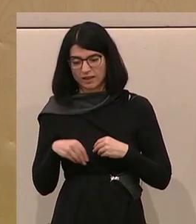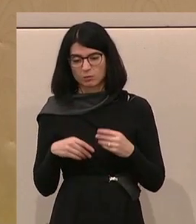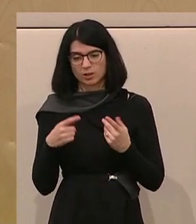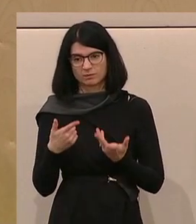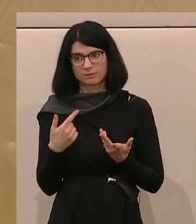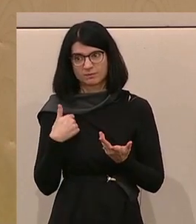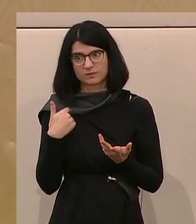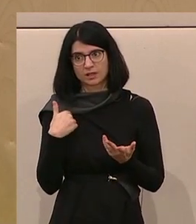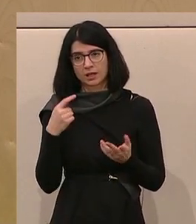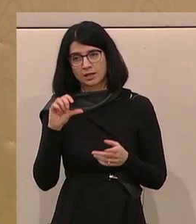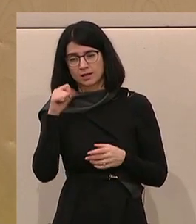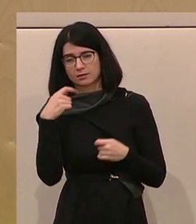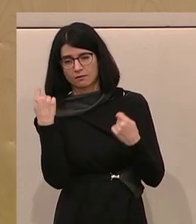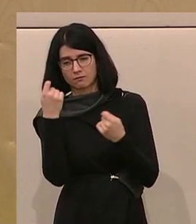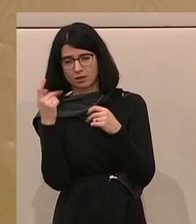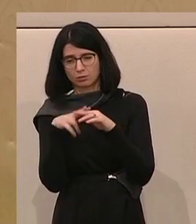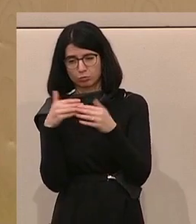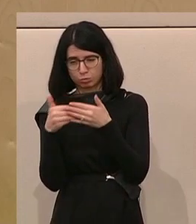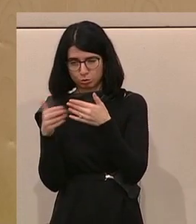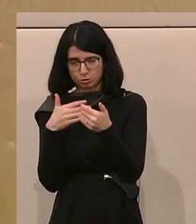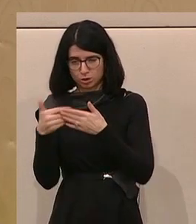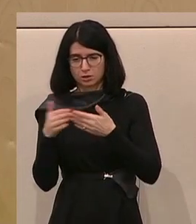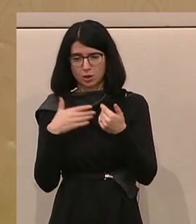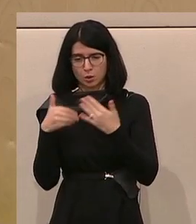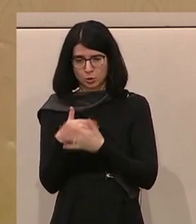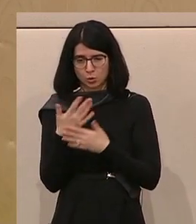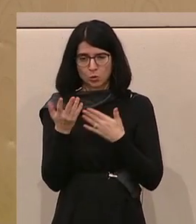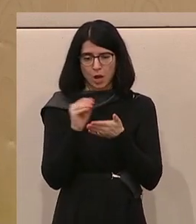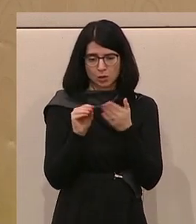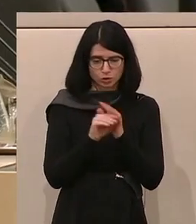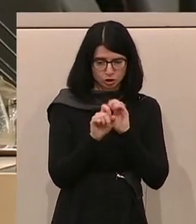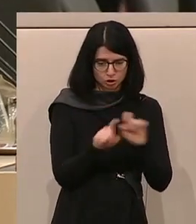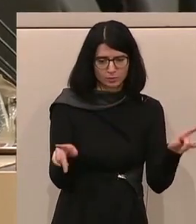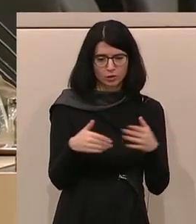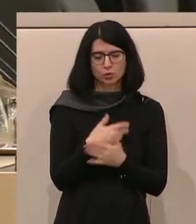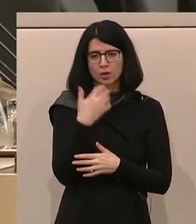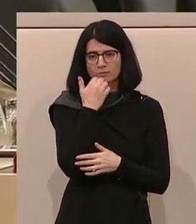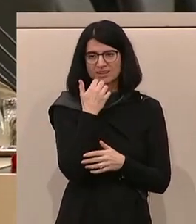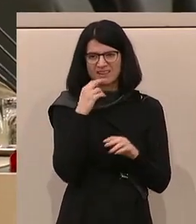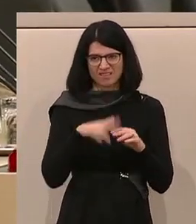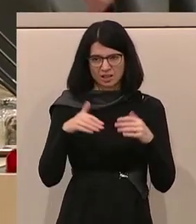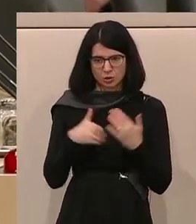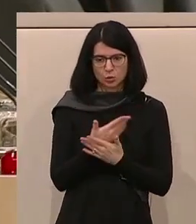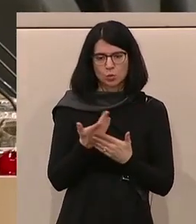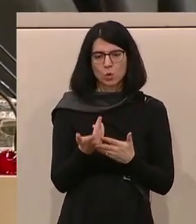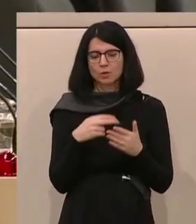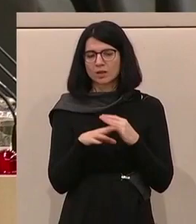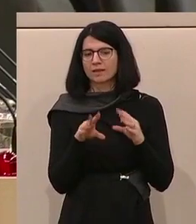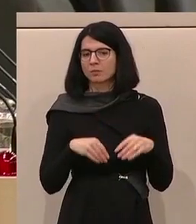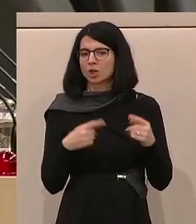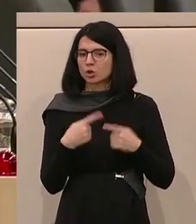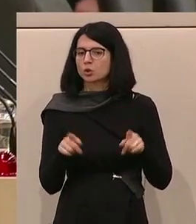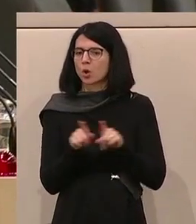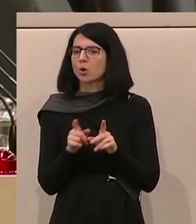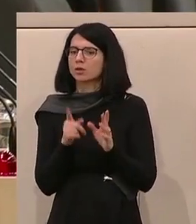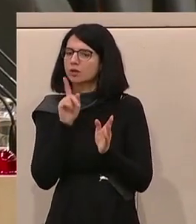vor allem bei den ersten Fahrten von Bussen, von neu ausgeschriebenen und neuen Unternehmen, die auf einer Linie fahren. Das ist aber etwas, was